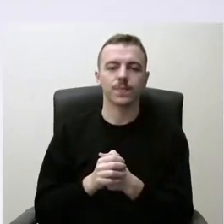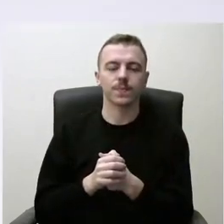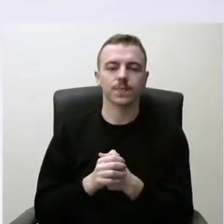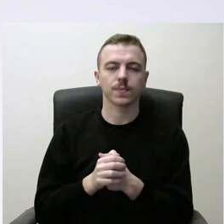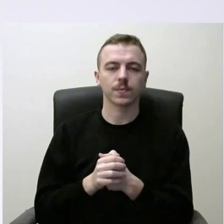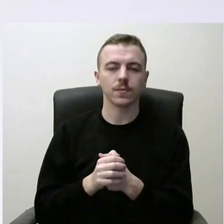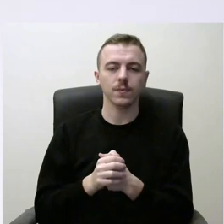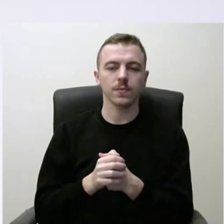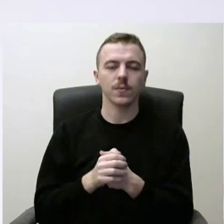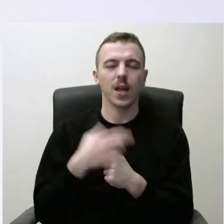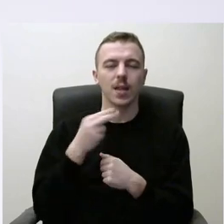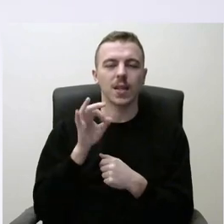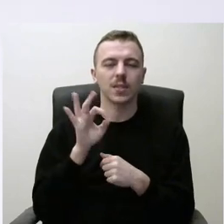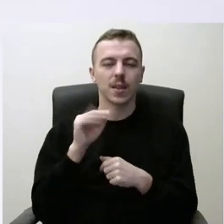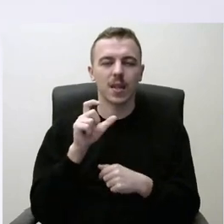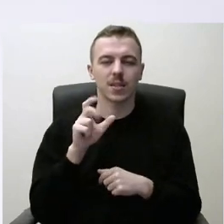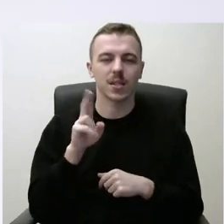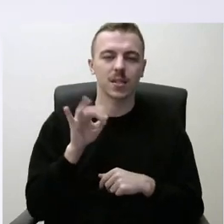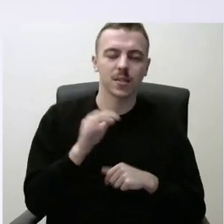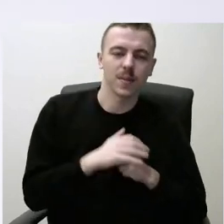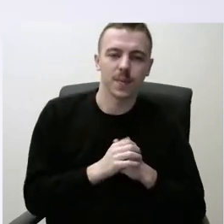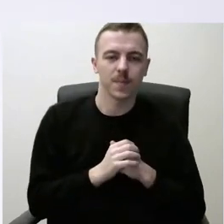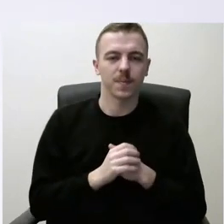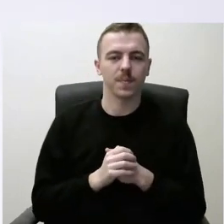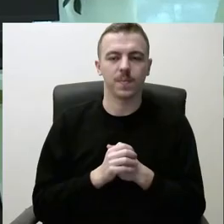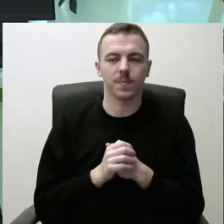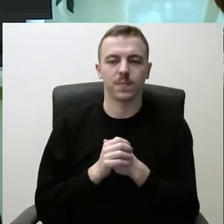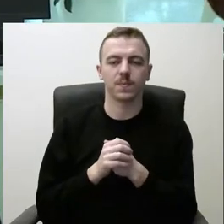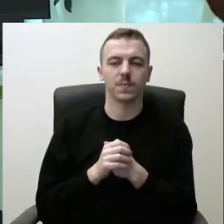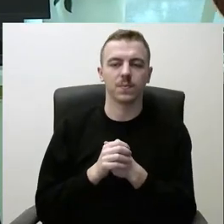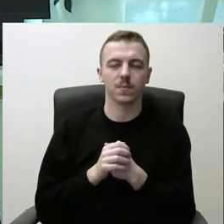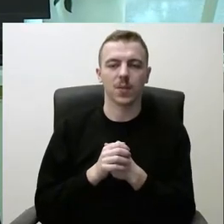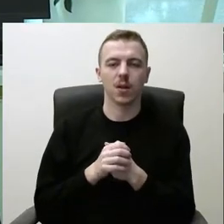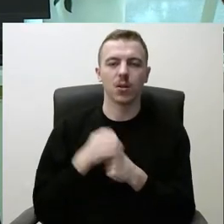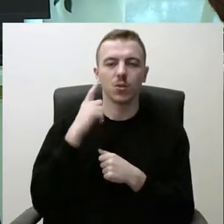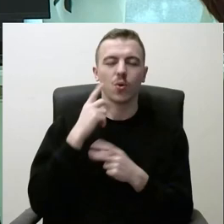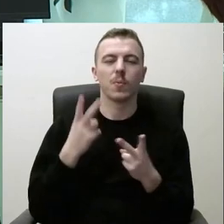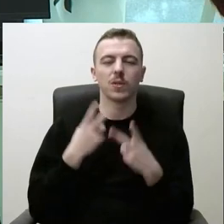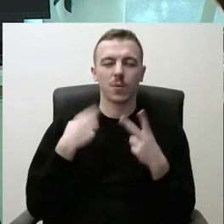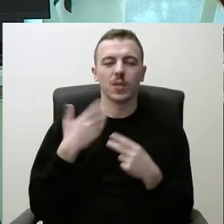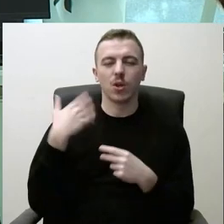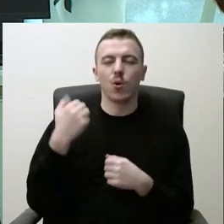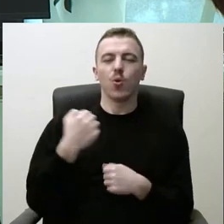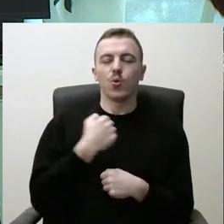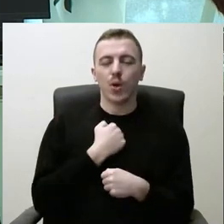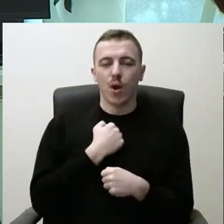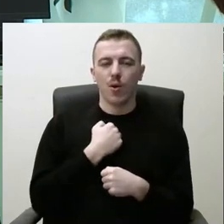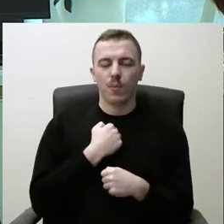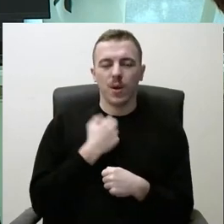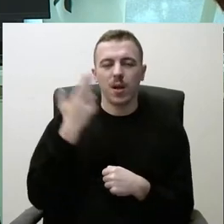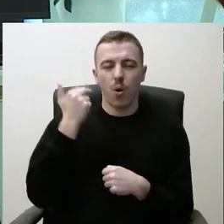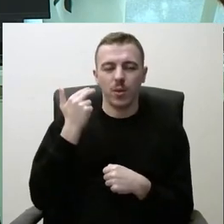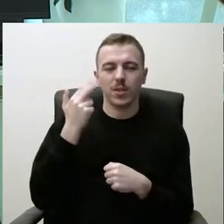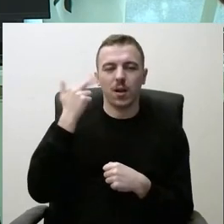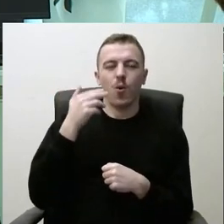Ponas Nesteckis. Tai iš tikrųjų noriu pasakyti ir pasidžiaugti, kad mes turėjom Kaunas ir Kaunų rajonos